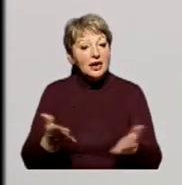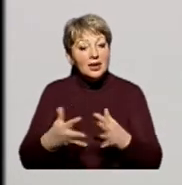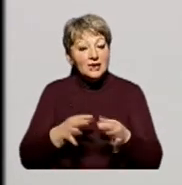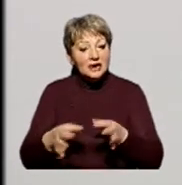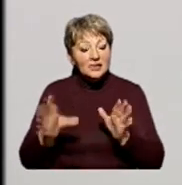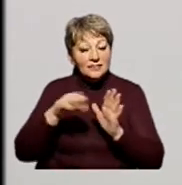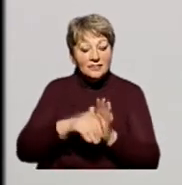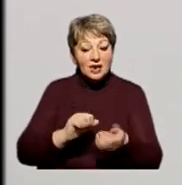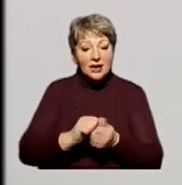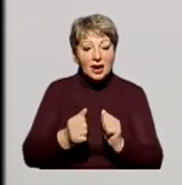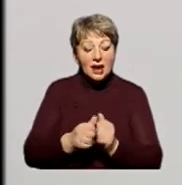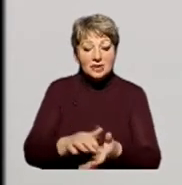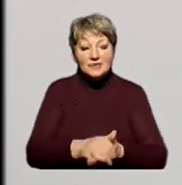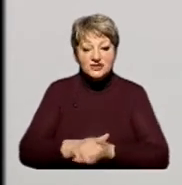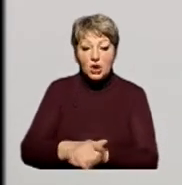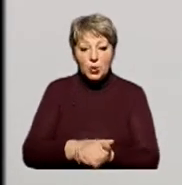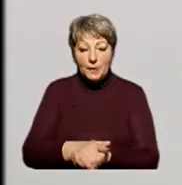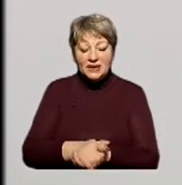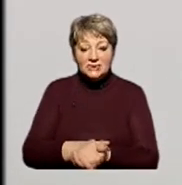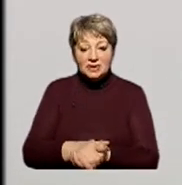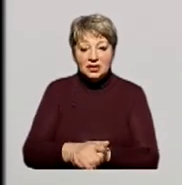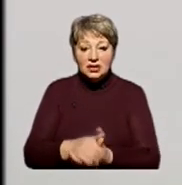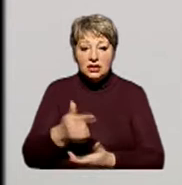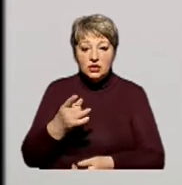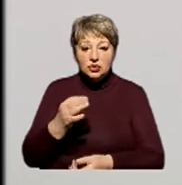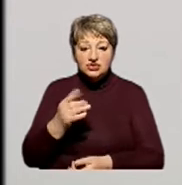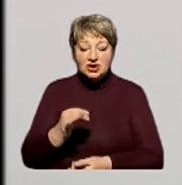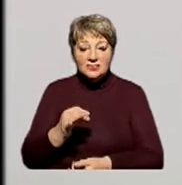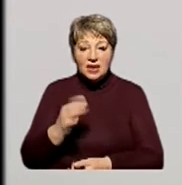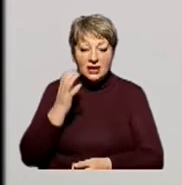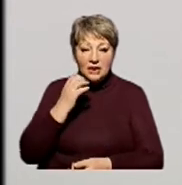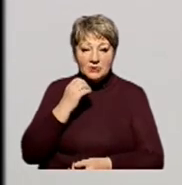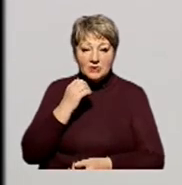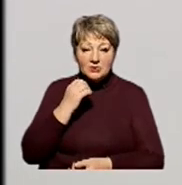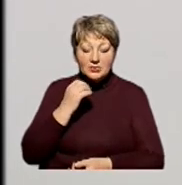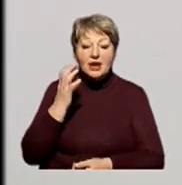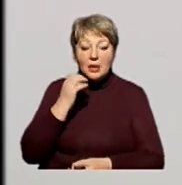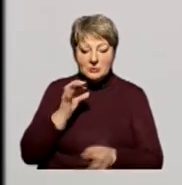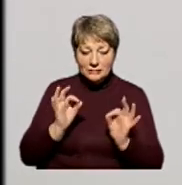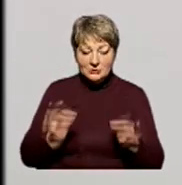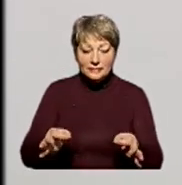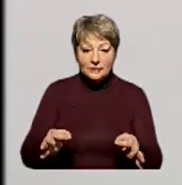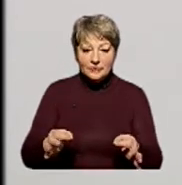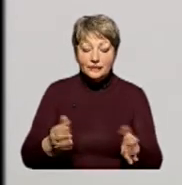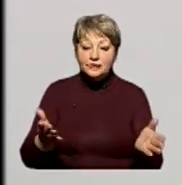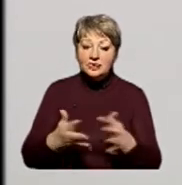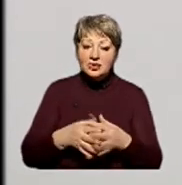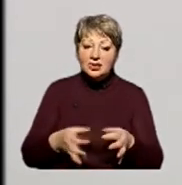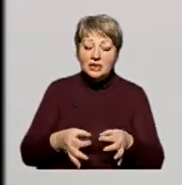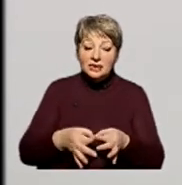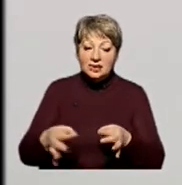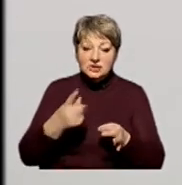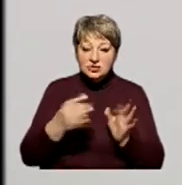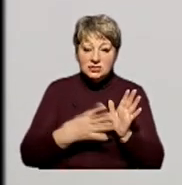село увійшло до Канівської громади? Грушківка, Яблунів, Хрещатик. Яблунів. Правильно. Яке село в 197